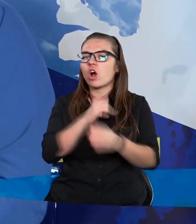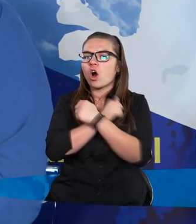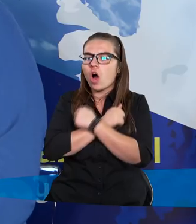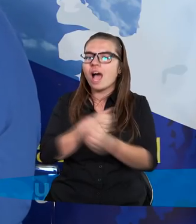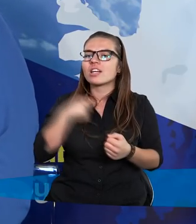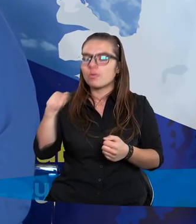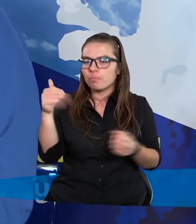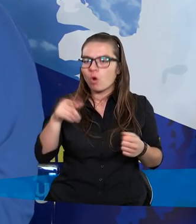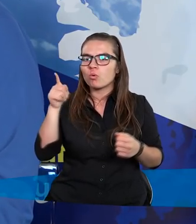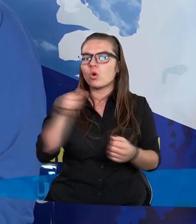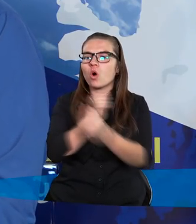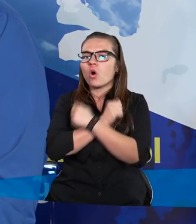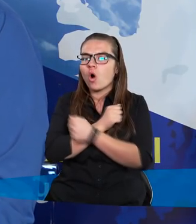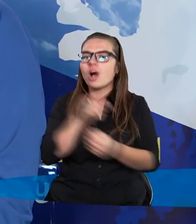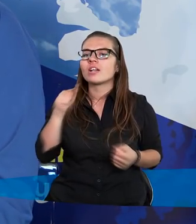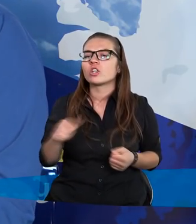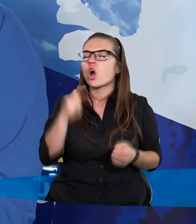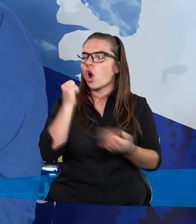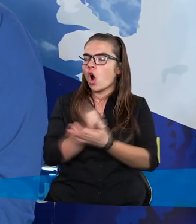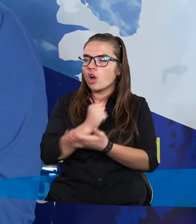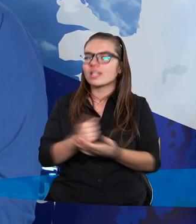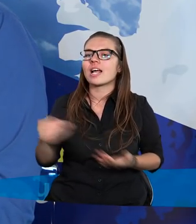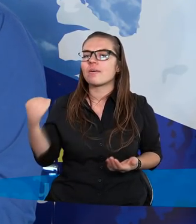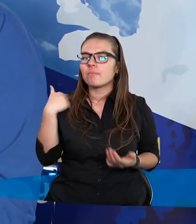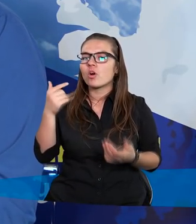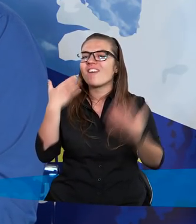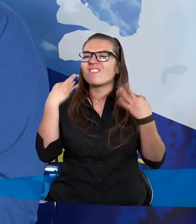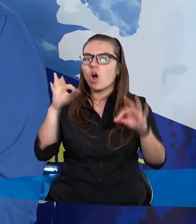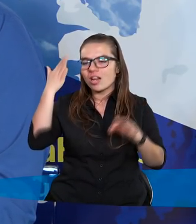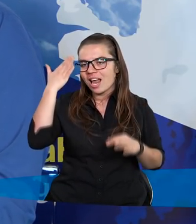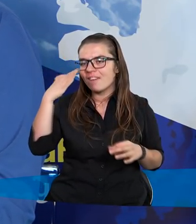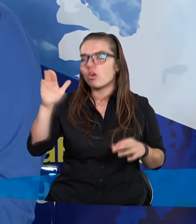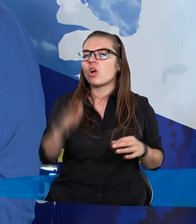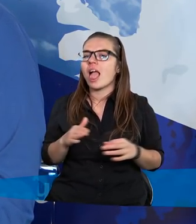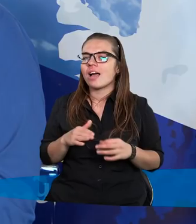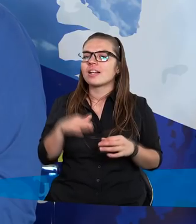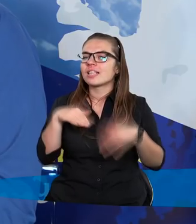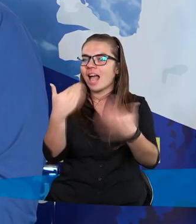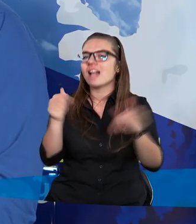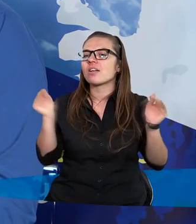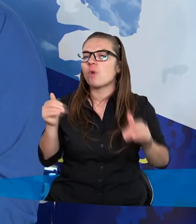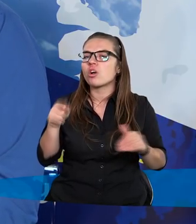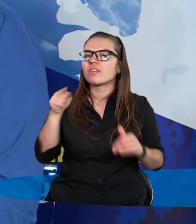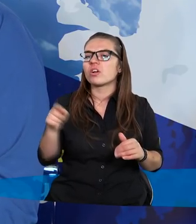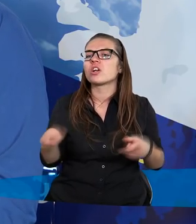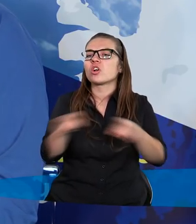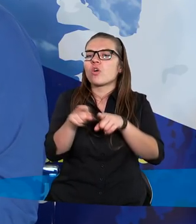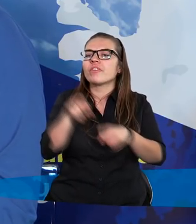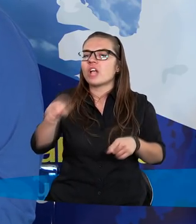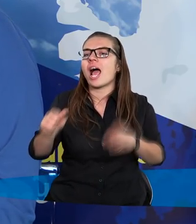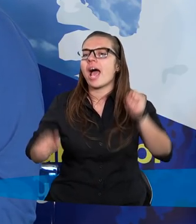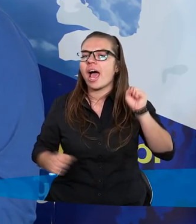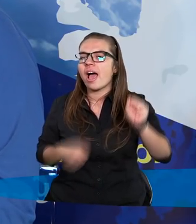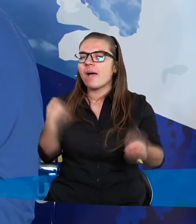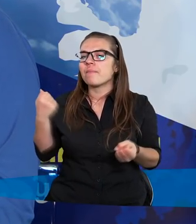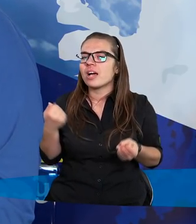Ale żeby one mogły go kochać, to konieczna była wolna wola. Konieczne było dać możliwość im również to, aby się